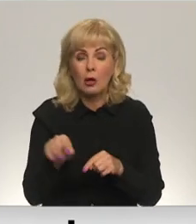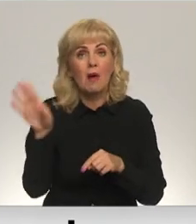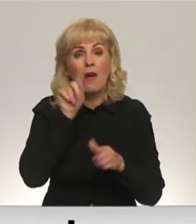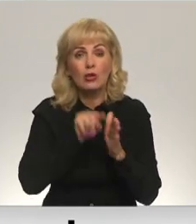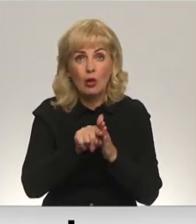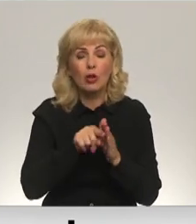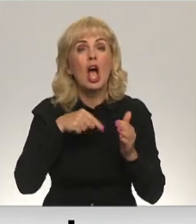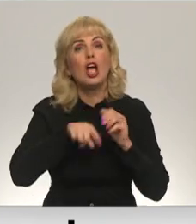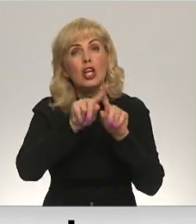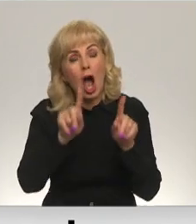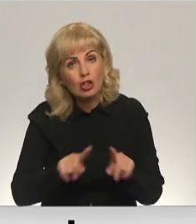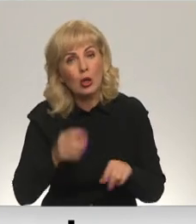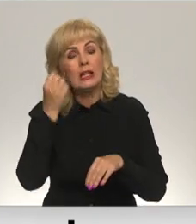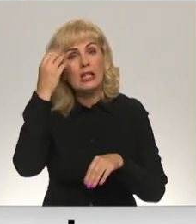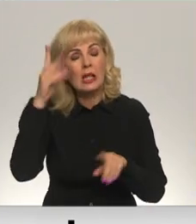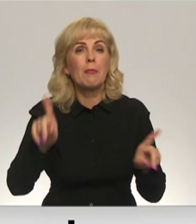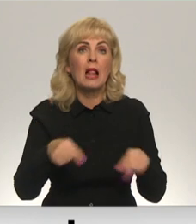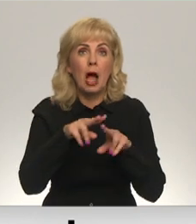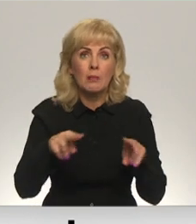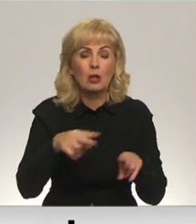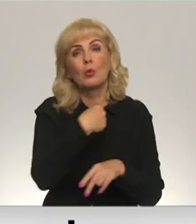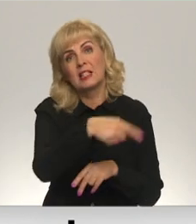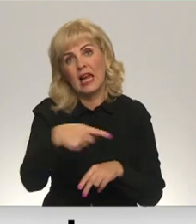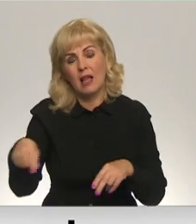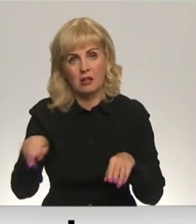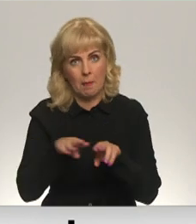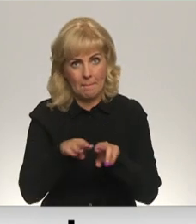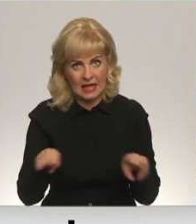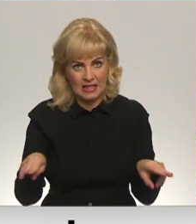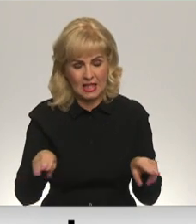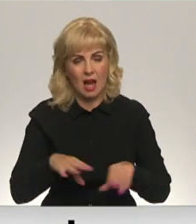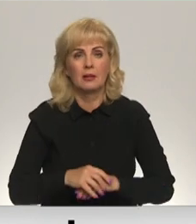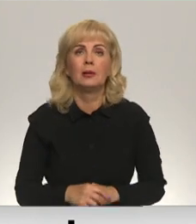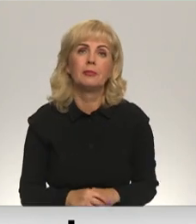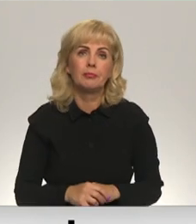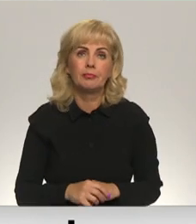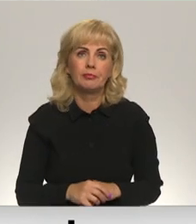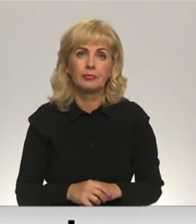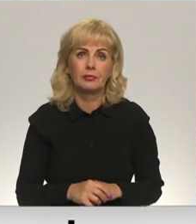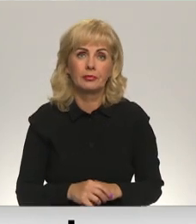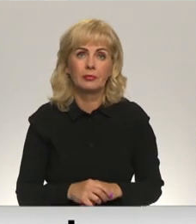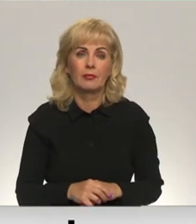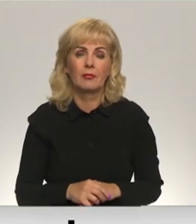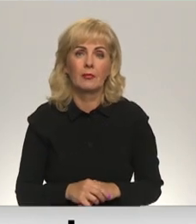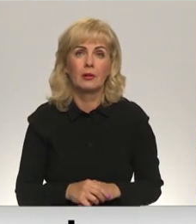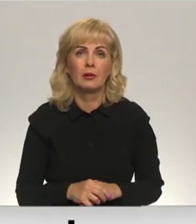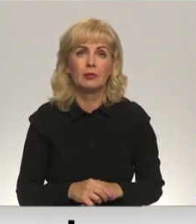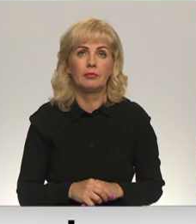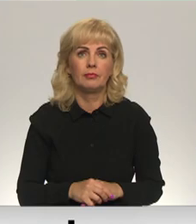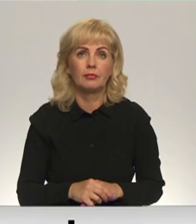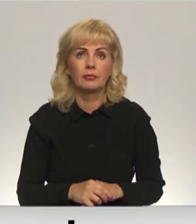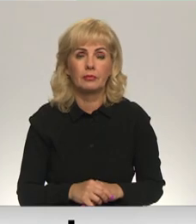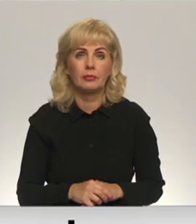iekšlietu, izglītības, labklājības un citās ministrijās. Ģirds Zvirbulis, Ainis Kupčs, Artjoms Kočerjāns, Latvijas